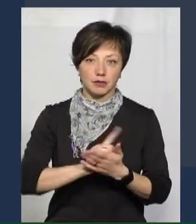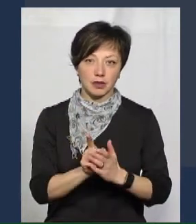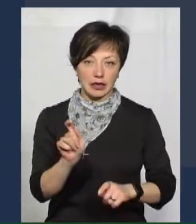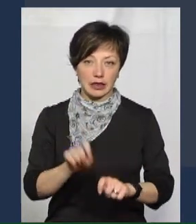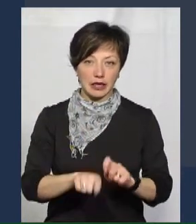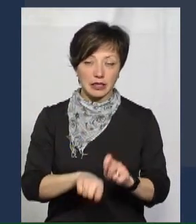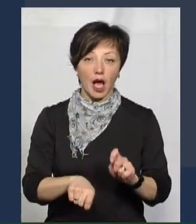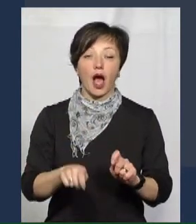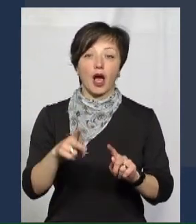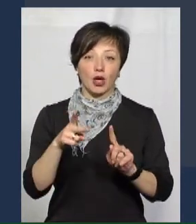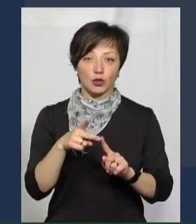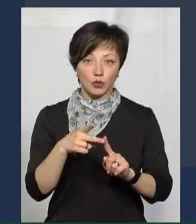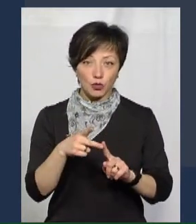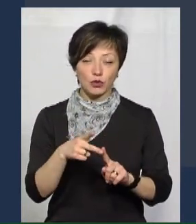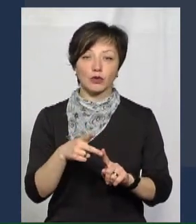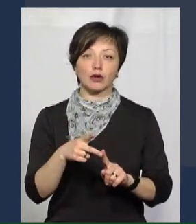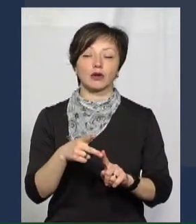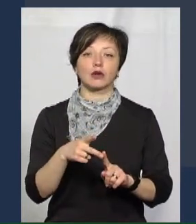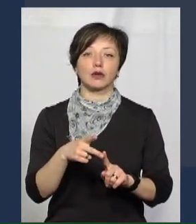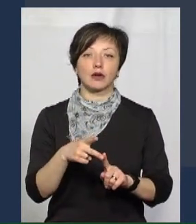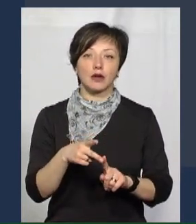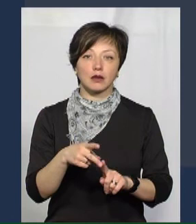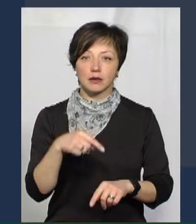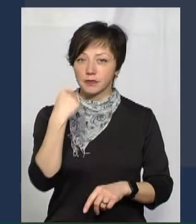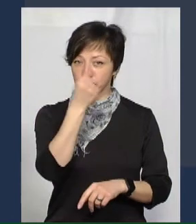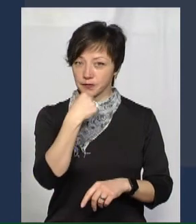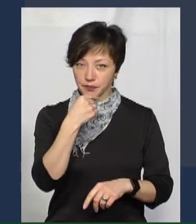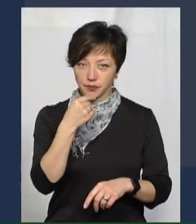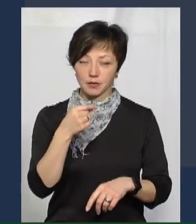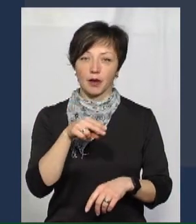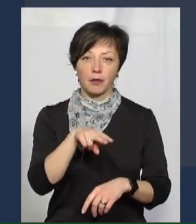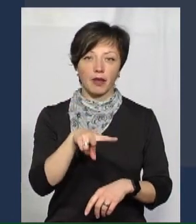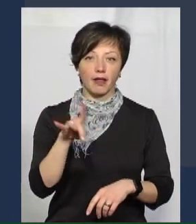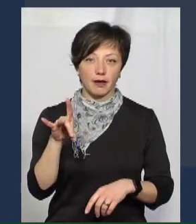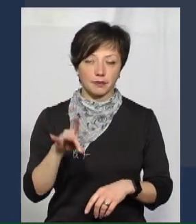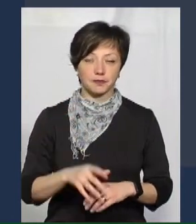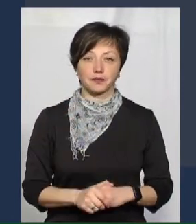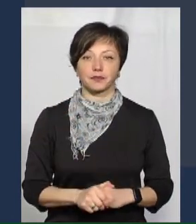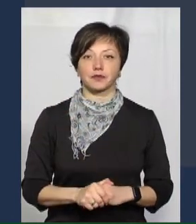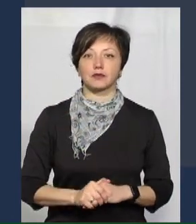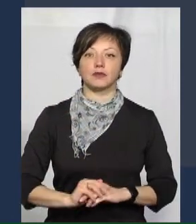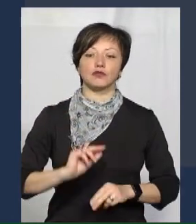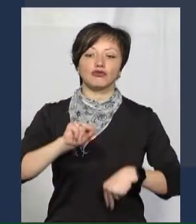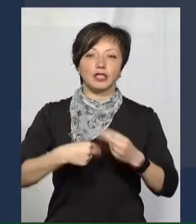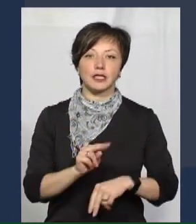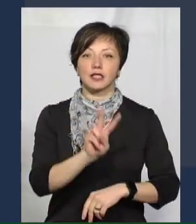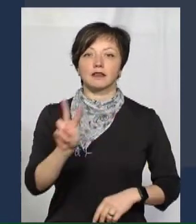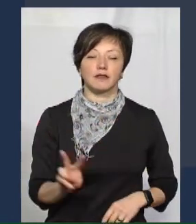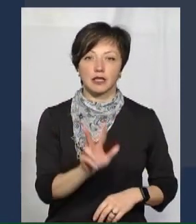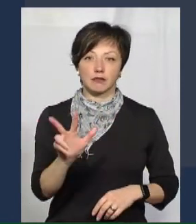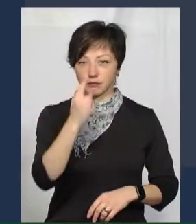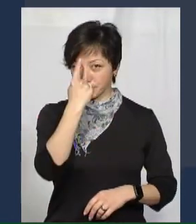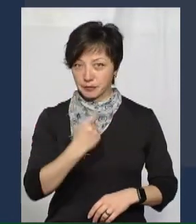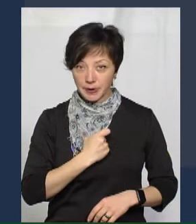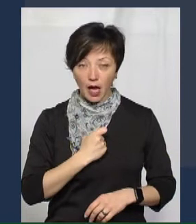потім прийшла знову ж таки медсестра і взяла вже тест на ПЛР. Через 2-3 години мені повідомили,